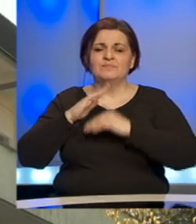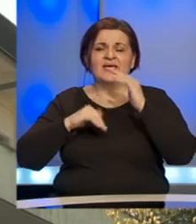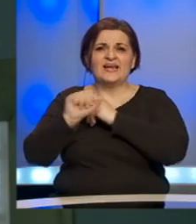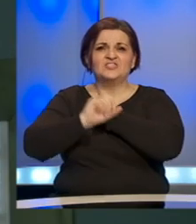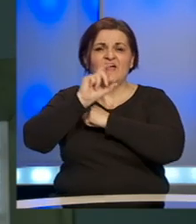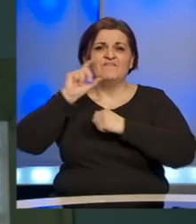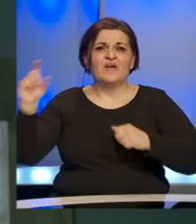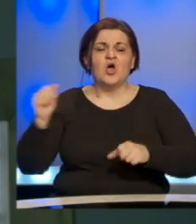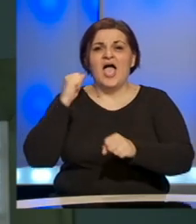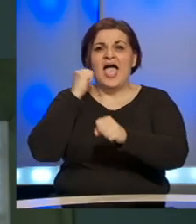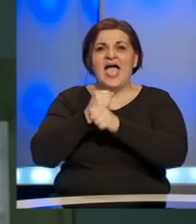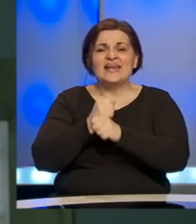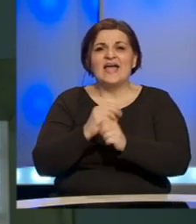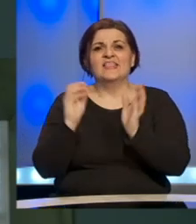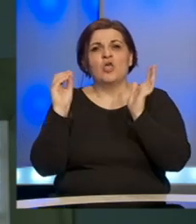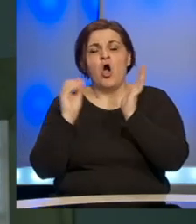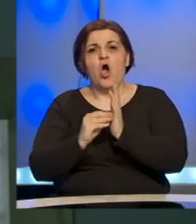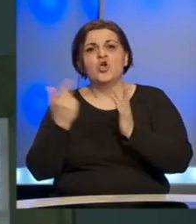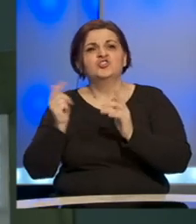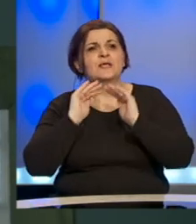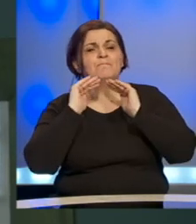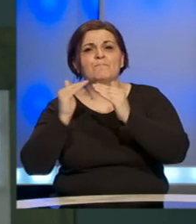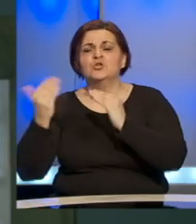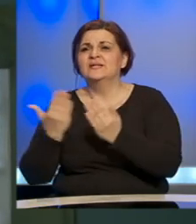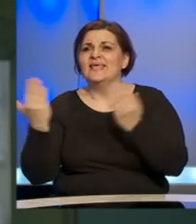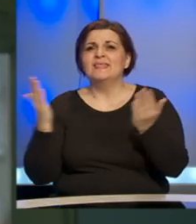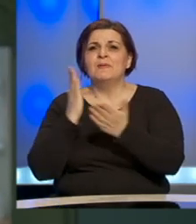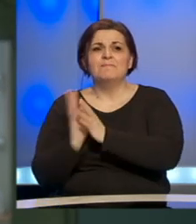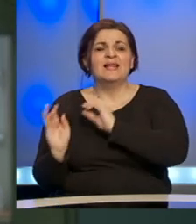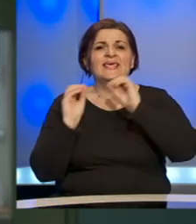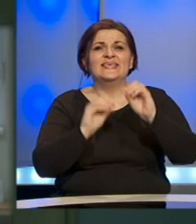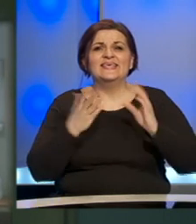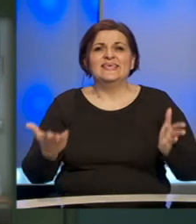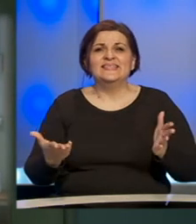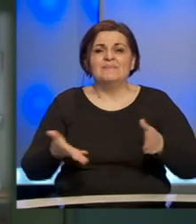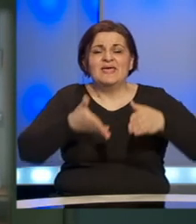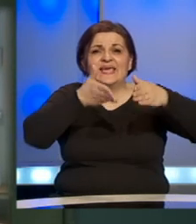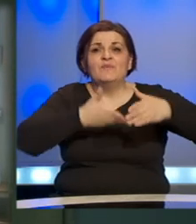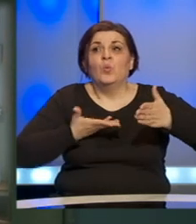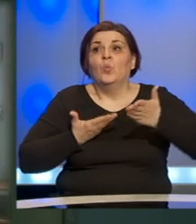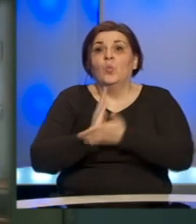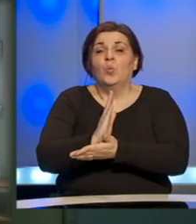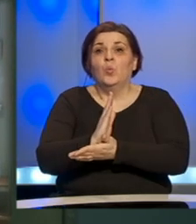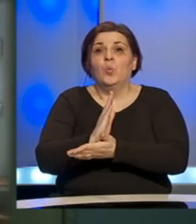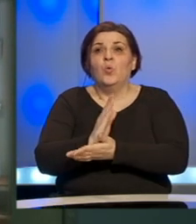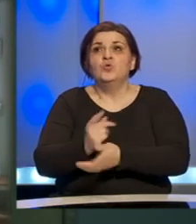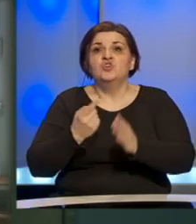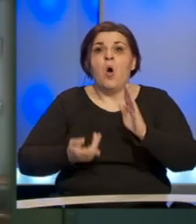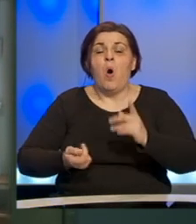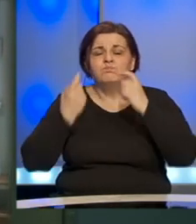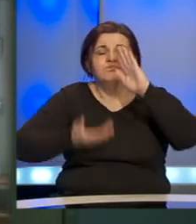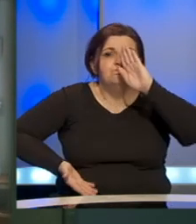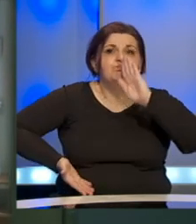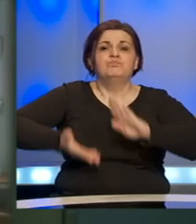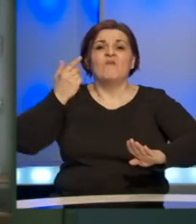fakulteta radi se o još nekim prostorima gdje bi trebali biti smješteni kreveti u slučaju da dođe do naglog povećanja